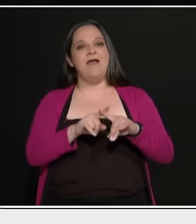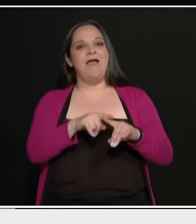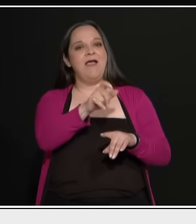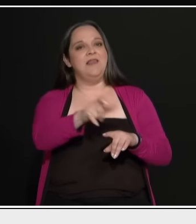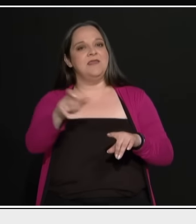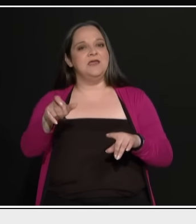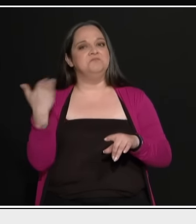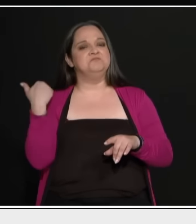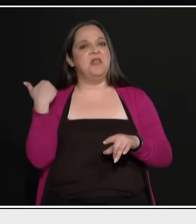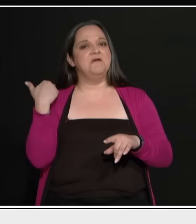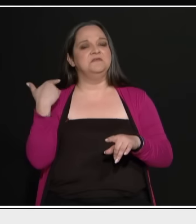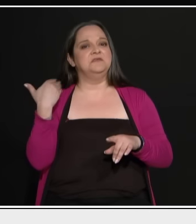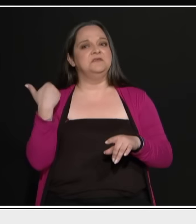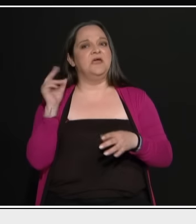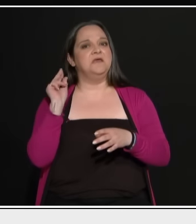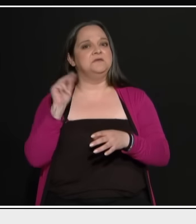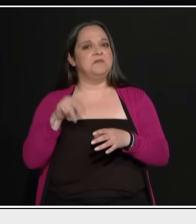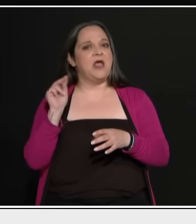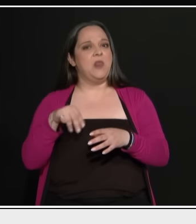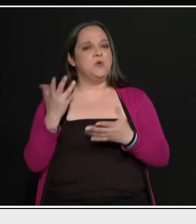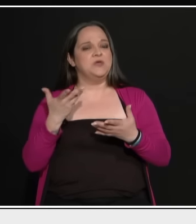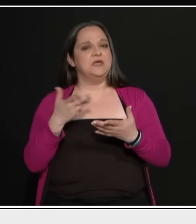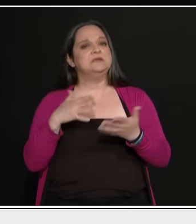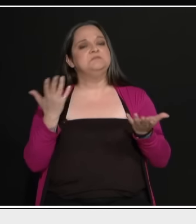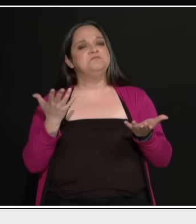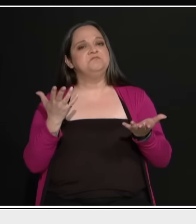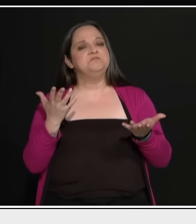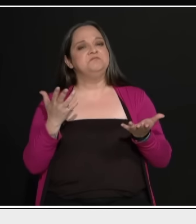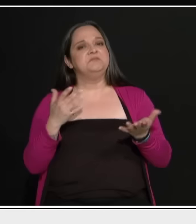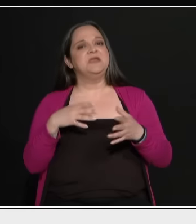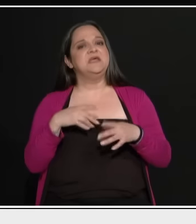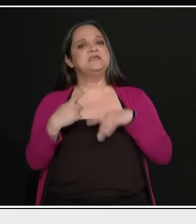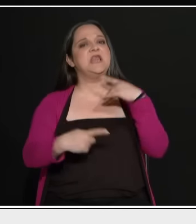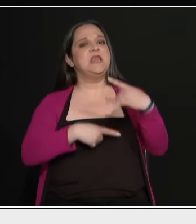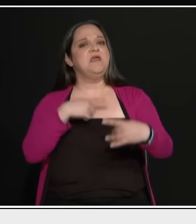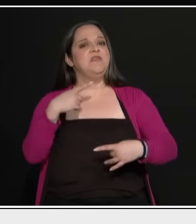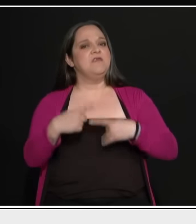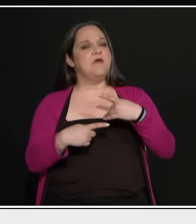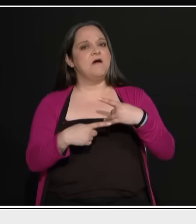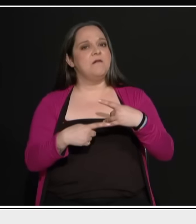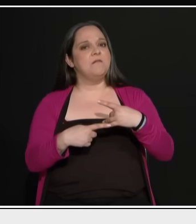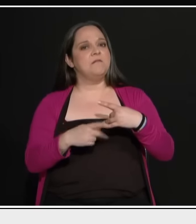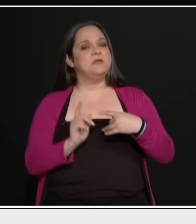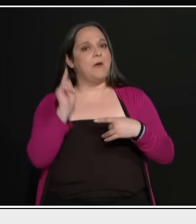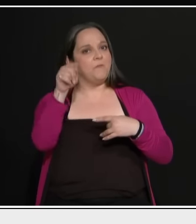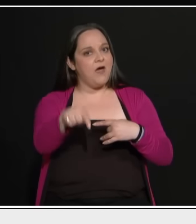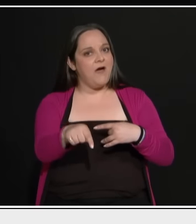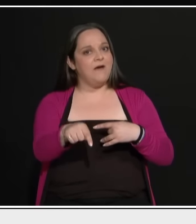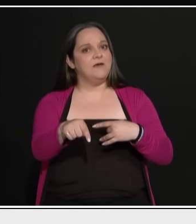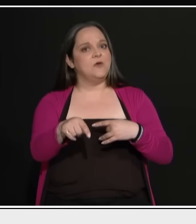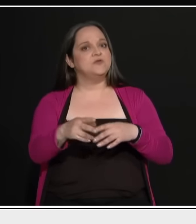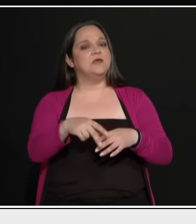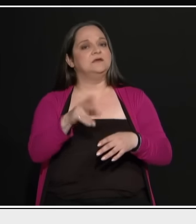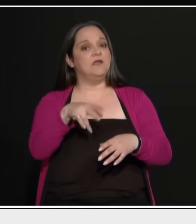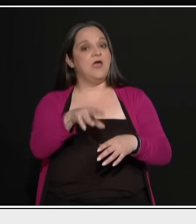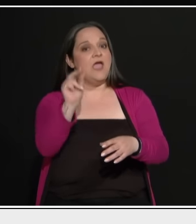τα τελευταία χρόνια, στις τελευταίες κάλπες, το καλό συνήθειο να είναι εκεί πάντα όταν η Δημοκρατία το ζητούσε και αυτή τη φορά